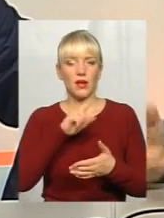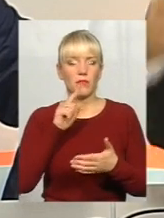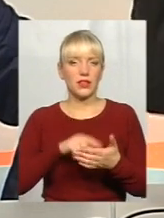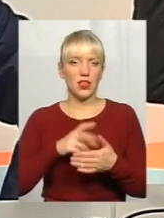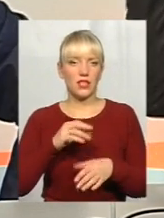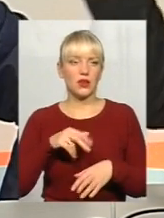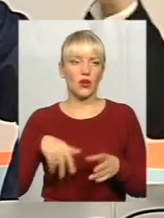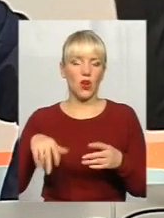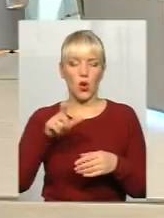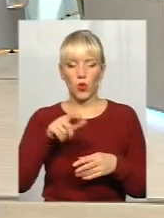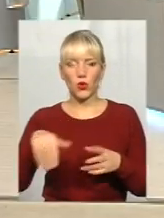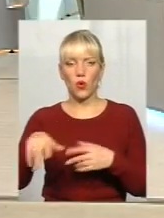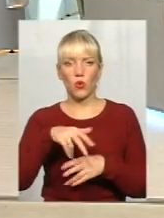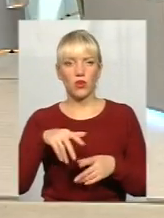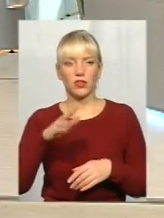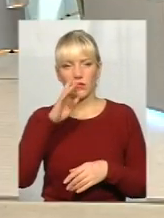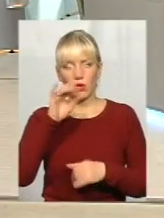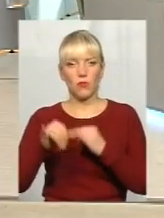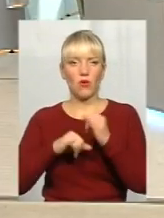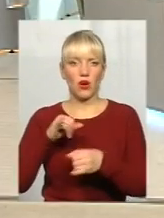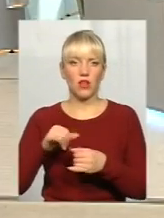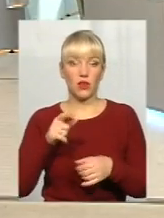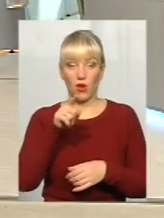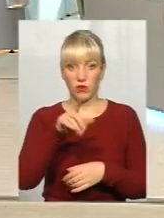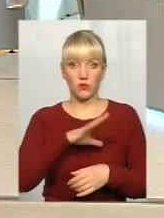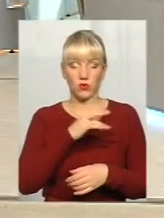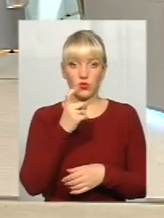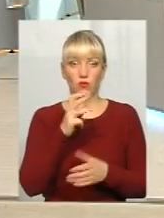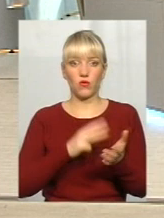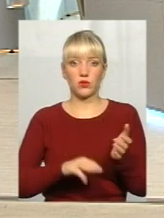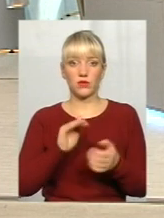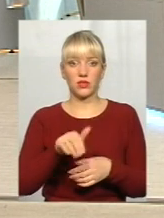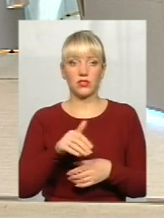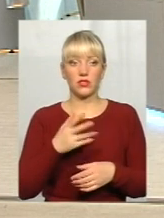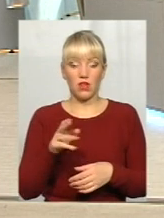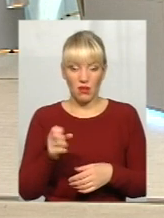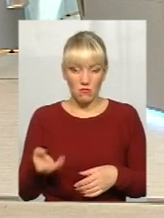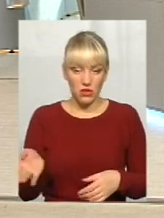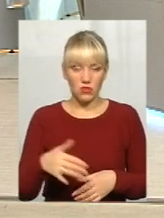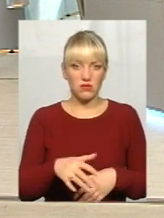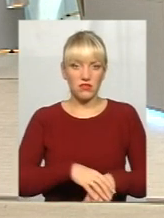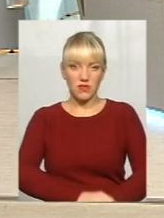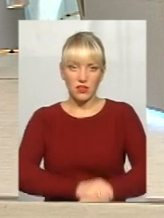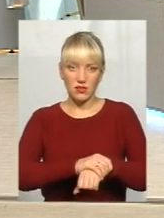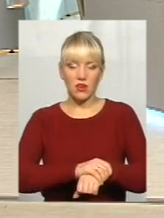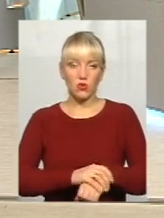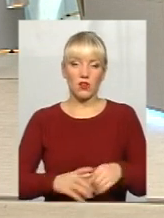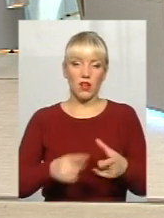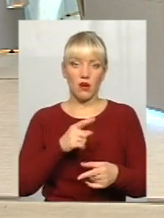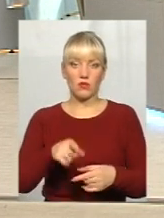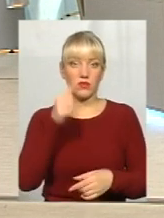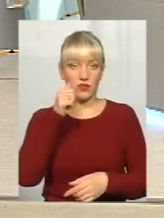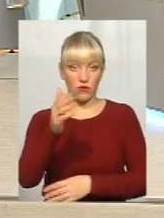по вулицях ходять і розказують, от, як і він поганий. Чекайте, вас 180 тисяч. Та прийшли, начать, взяли його за руки і сказали так, або ти завтра